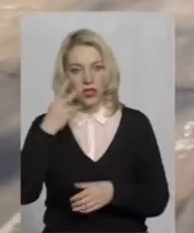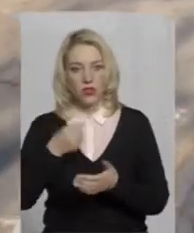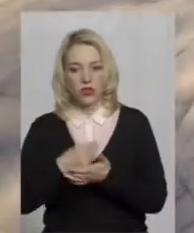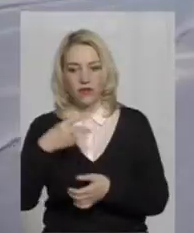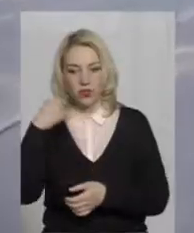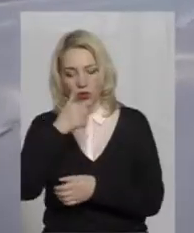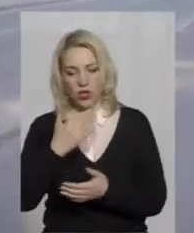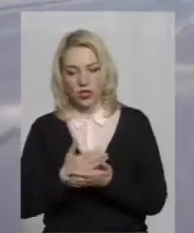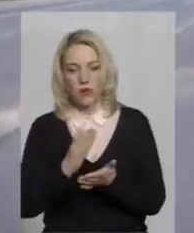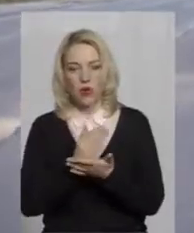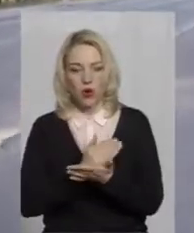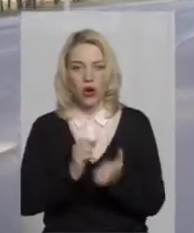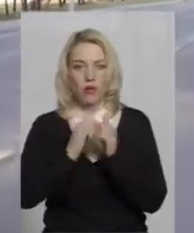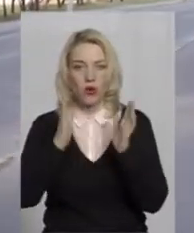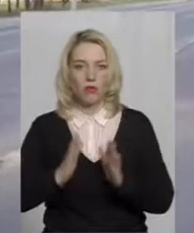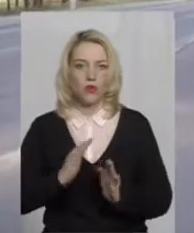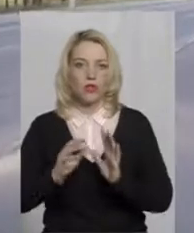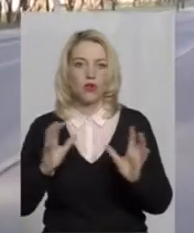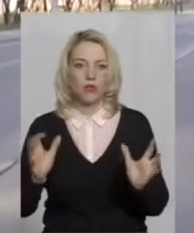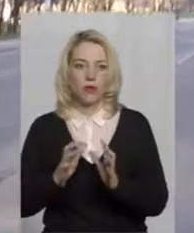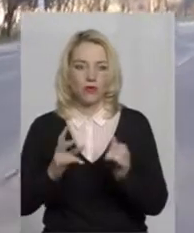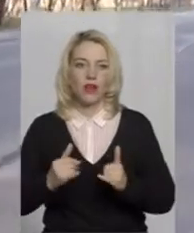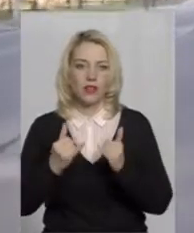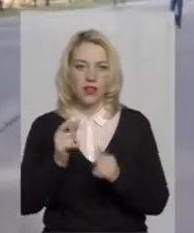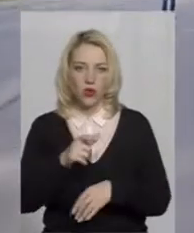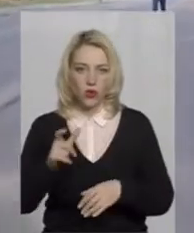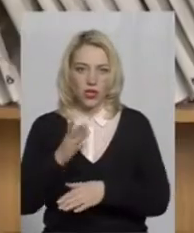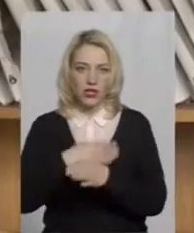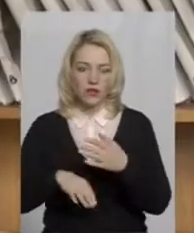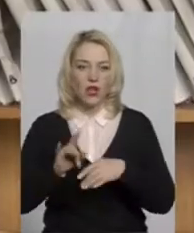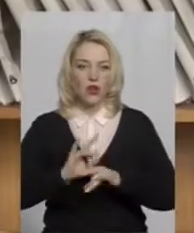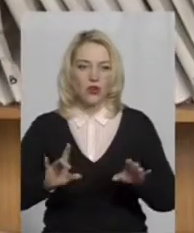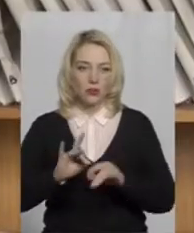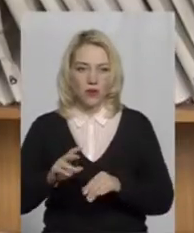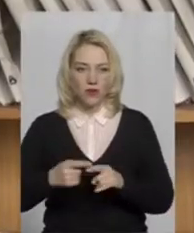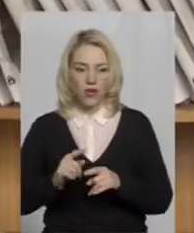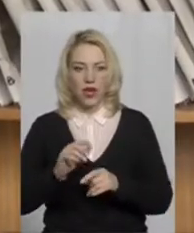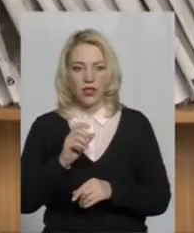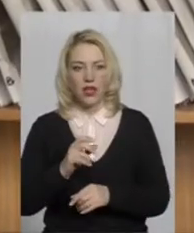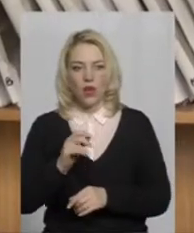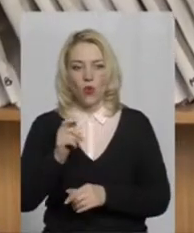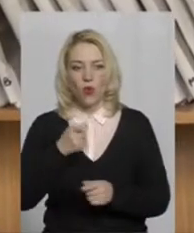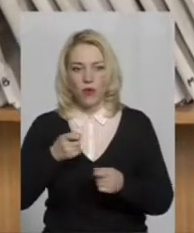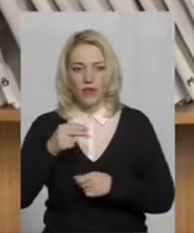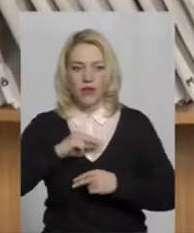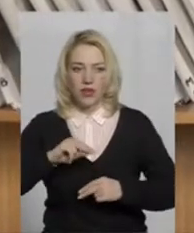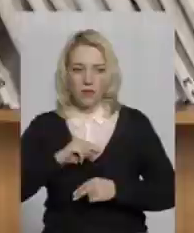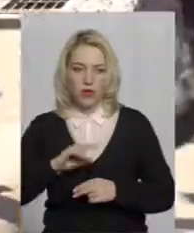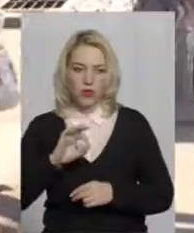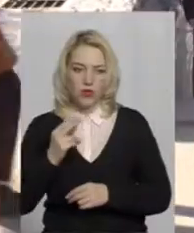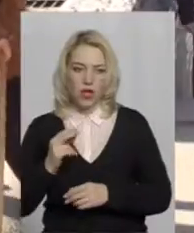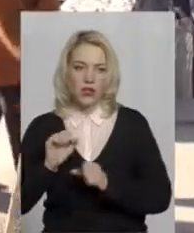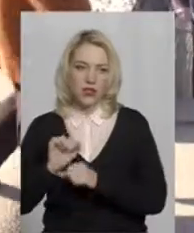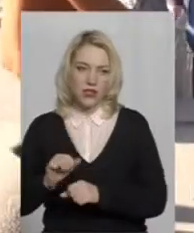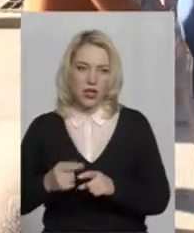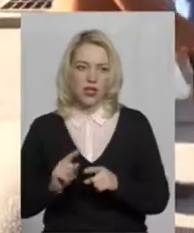комплексного опікування для людей з інвалідністю, розповідає начальник відділу міського управління праці та соціального захисту населення Тетяна Іванова. Відповідно